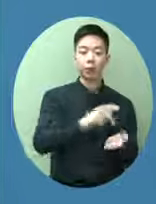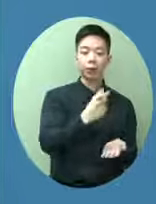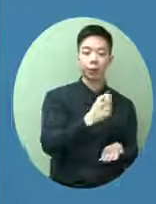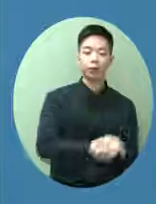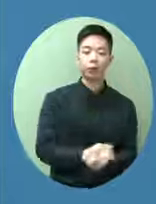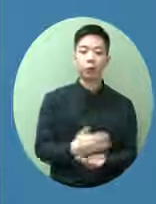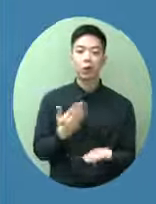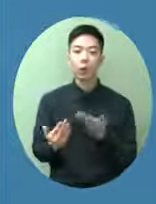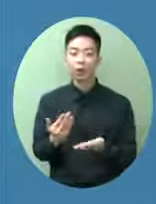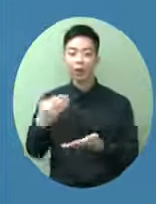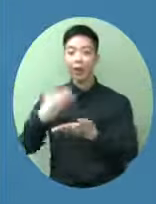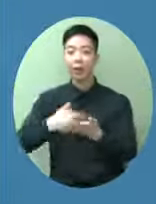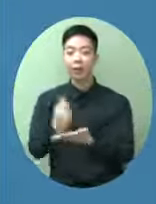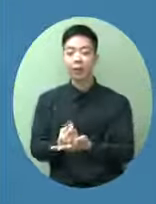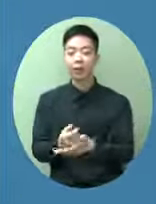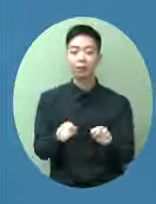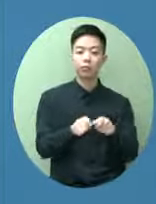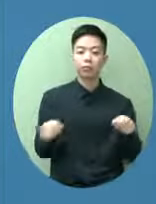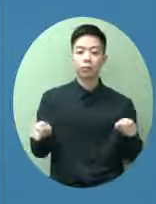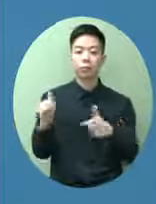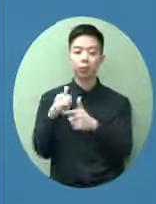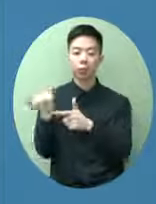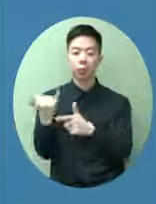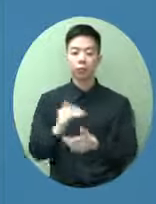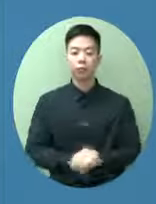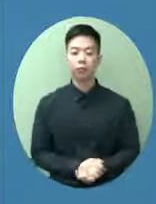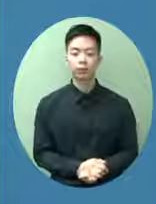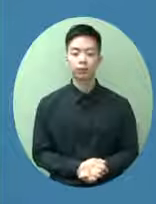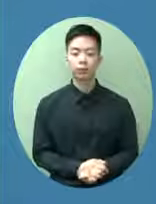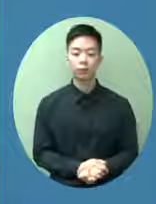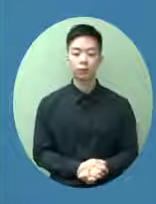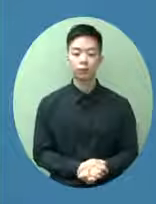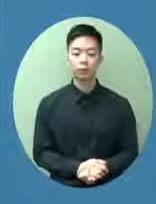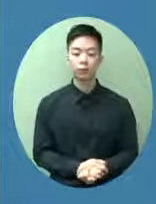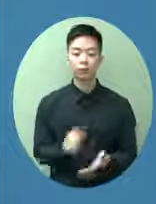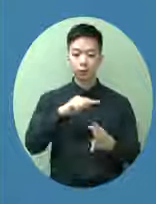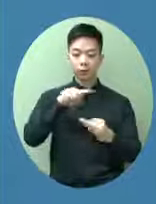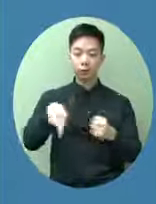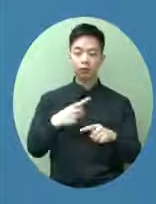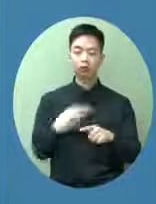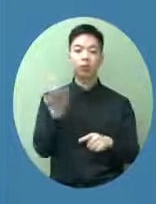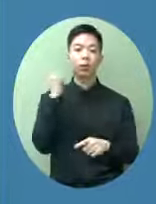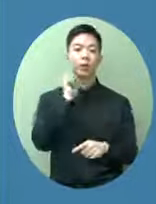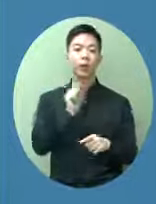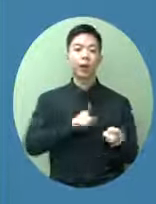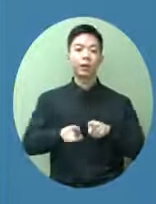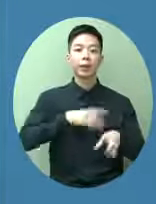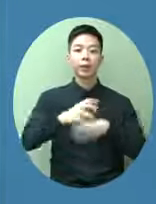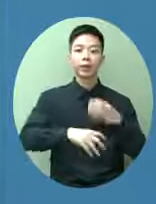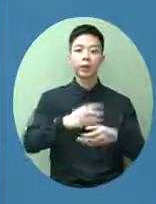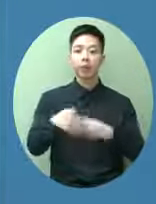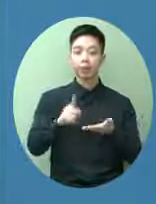的寬減延長多六個月這一批是上星期經過行政會議通過的